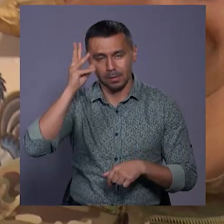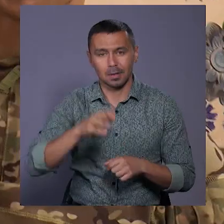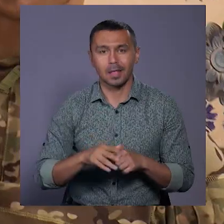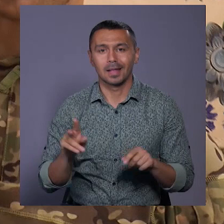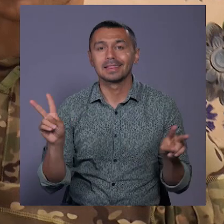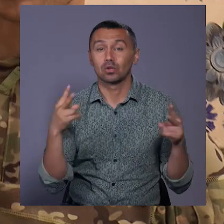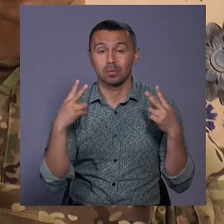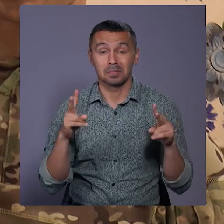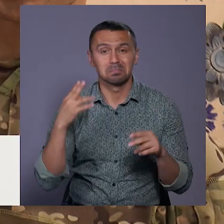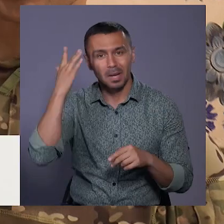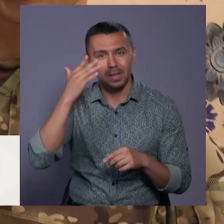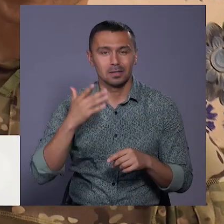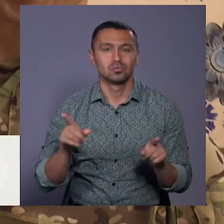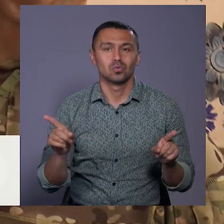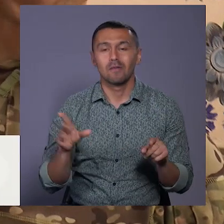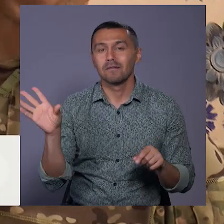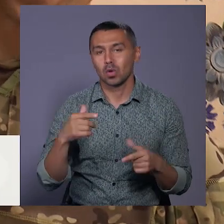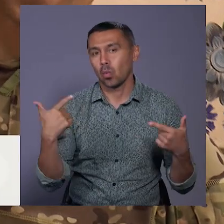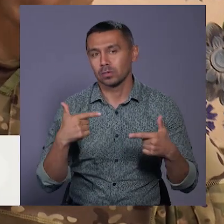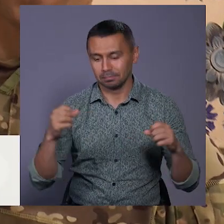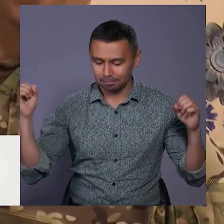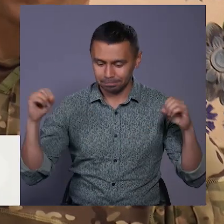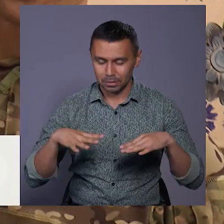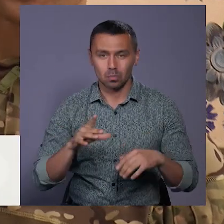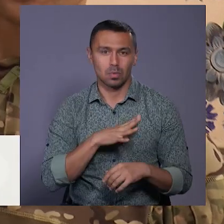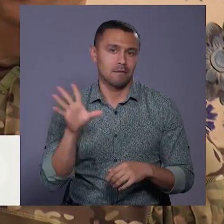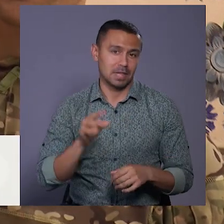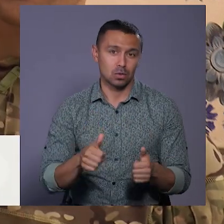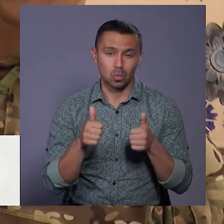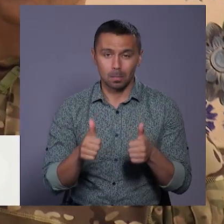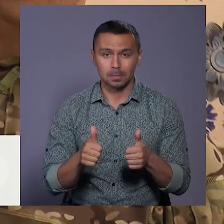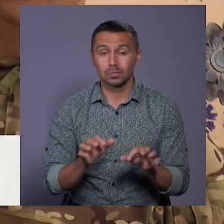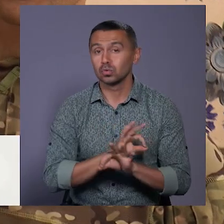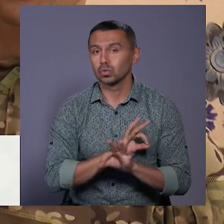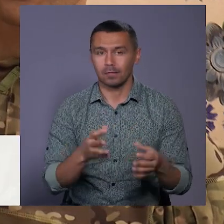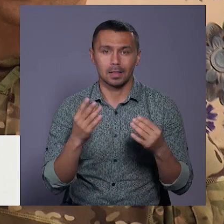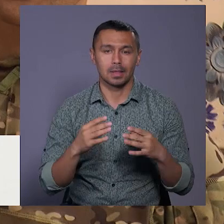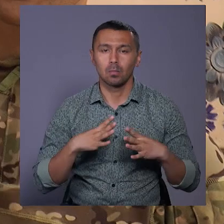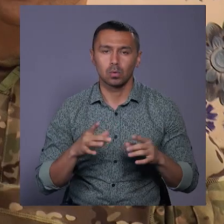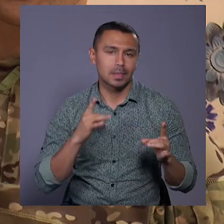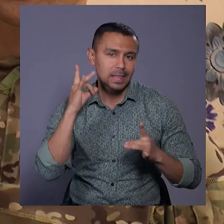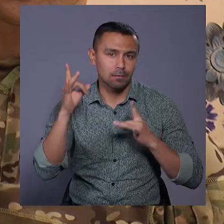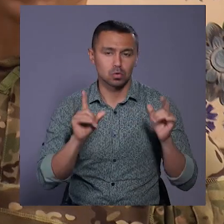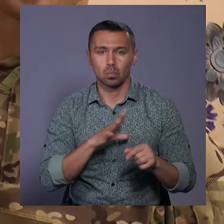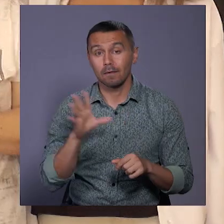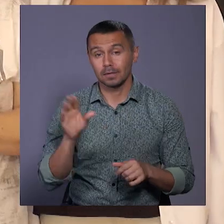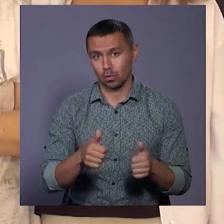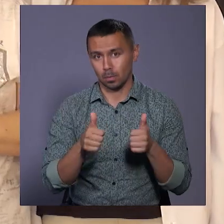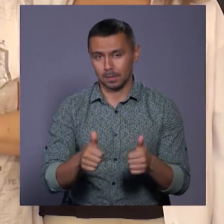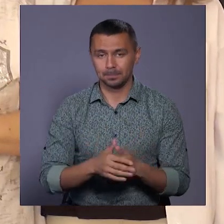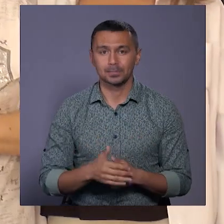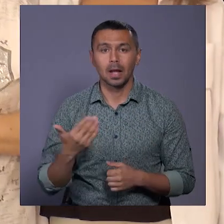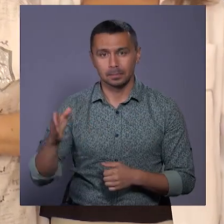діскатіці. Мріяли, виявляли, щоб всі гості зійшлися, щоб було все добре. І чудовий день, не було тривоги, щоб було все добре.